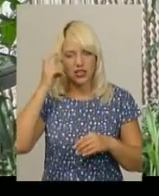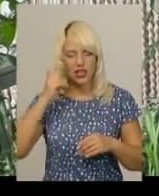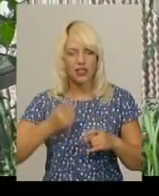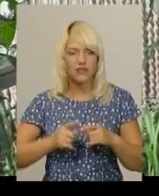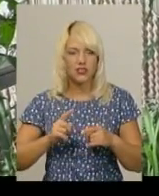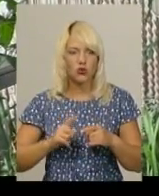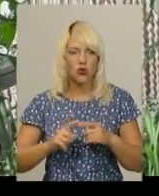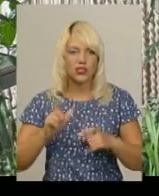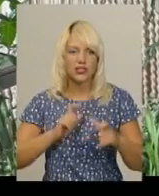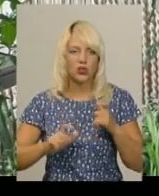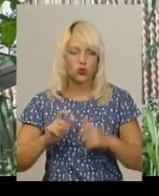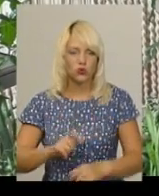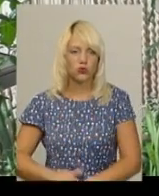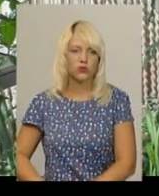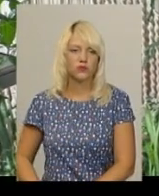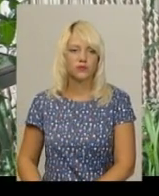Глієра.